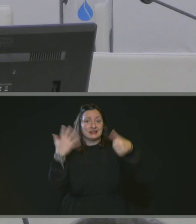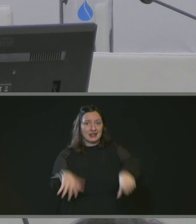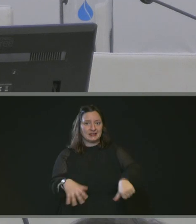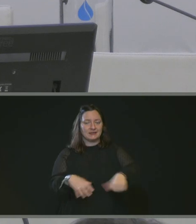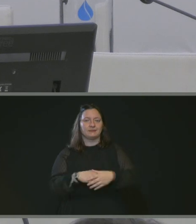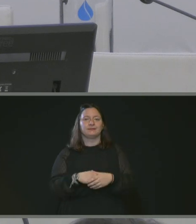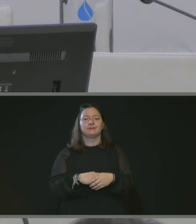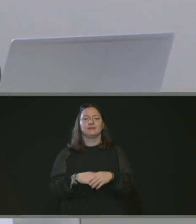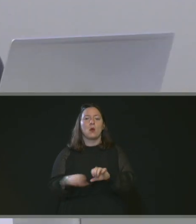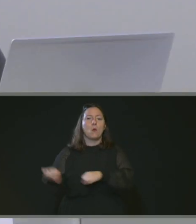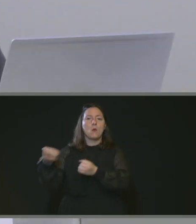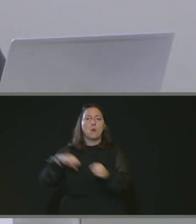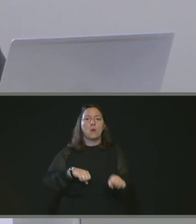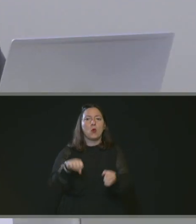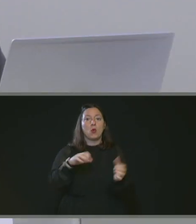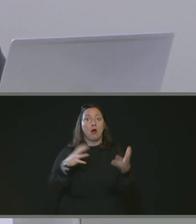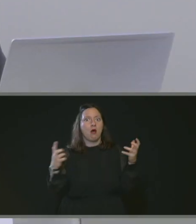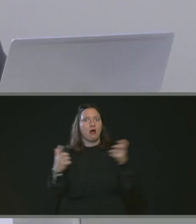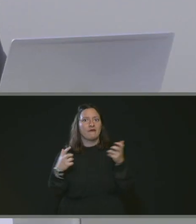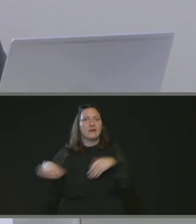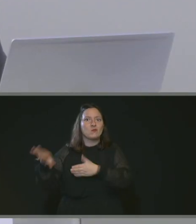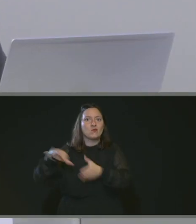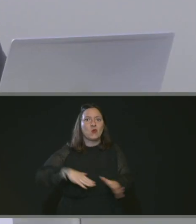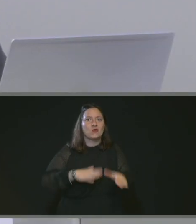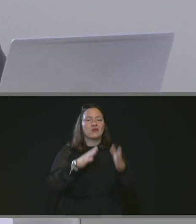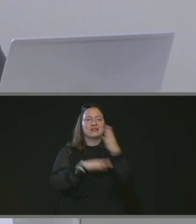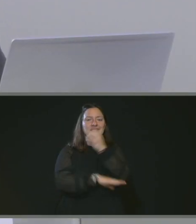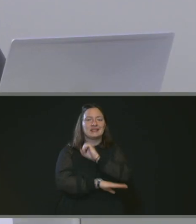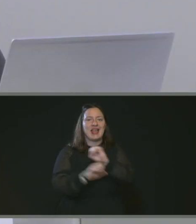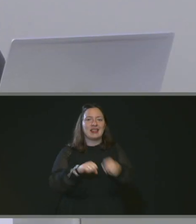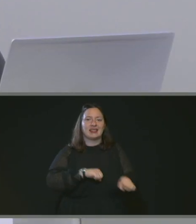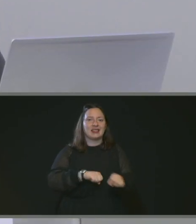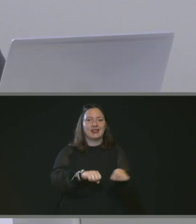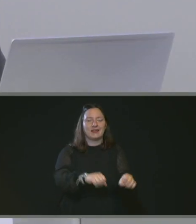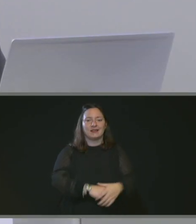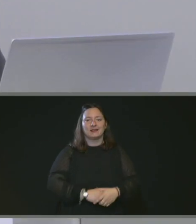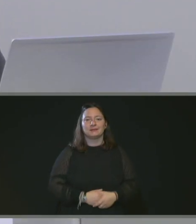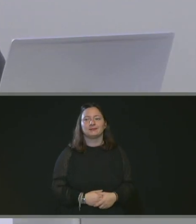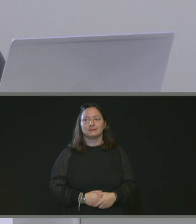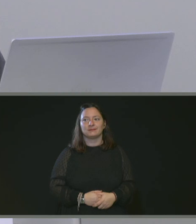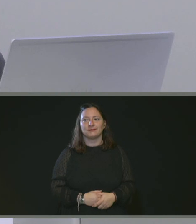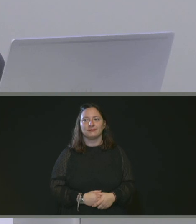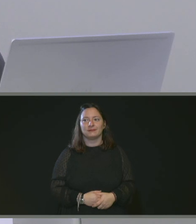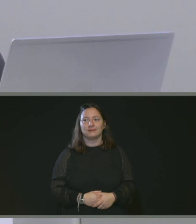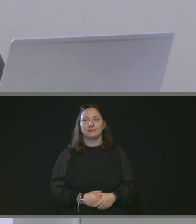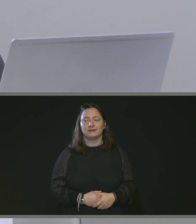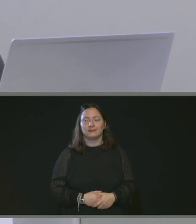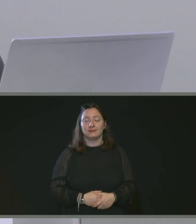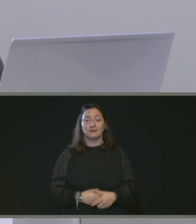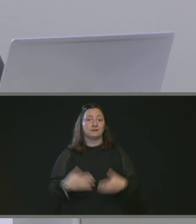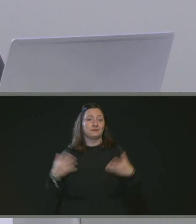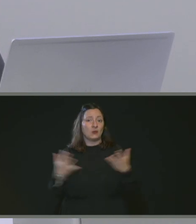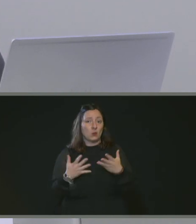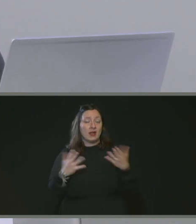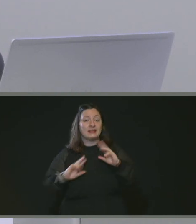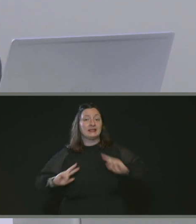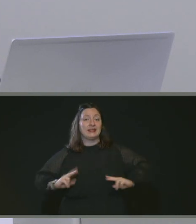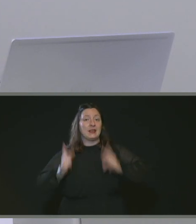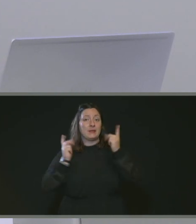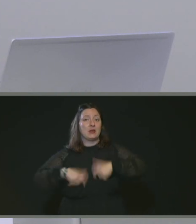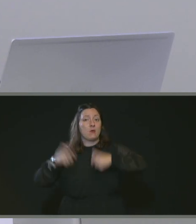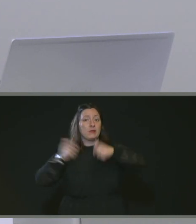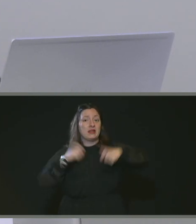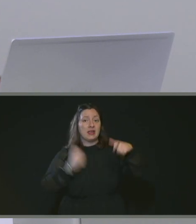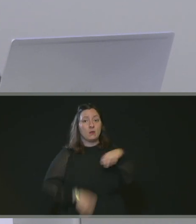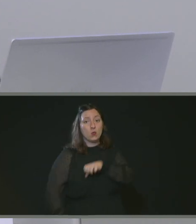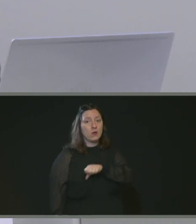Boucle de Seine. Envie Boucle de Seine. Alors cette fois-ci, c'est dynamique immobilier ESS. Et